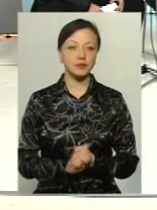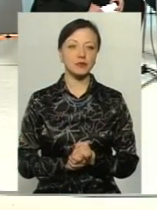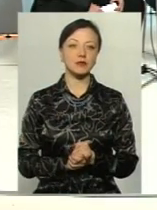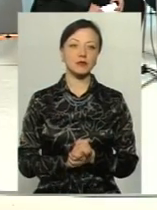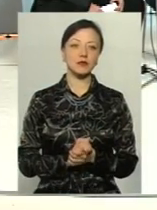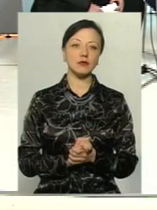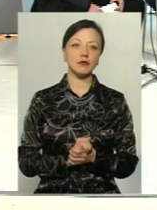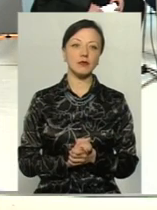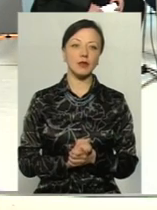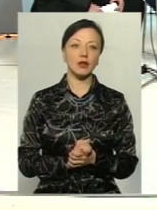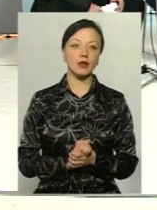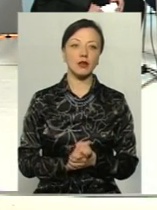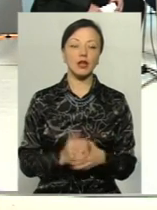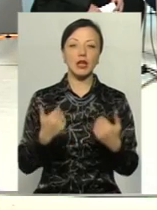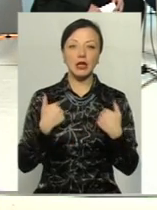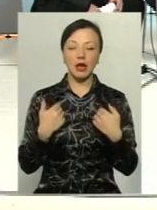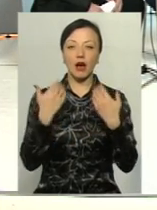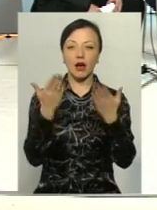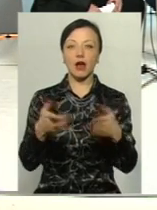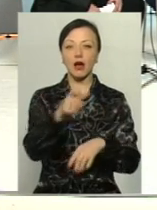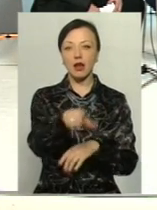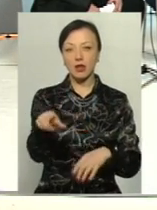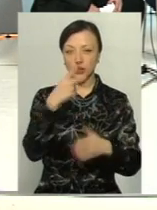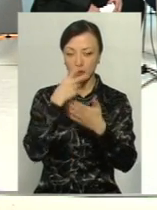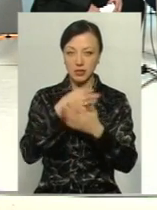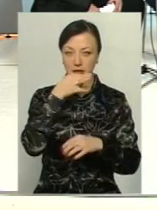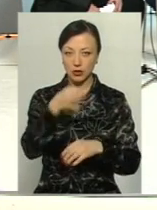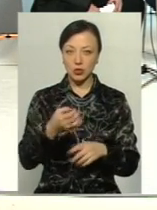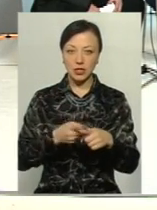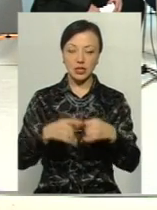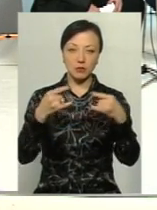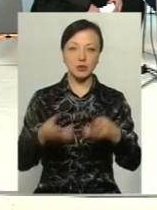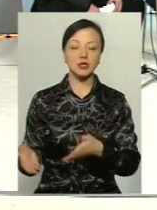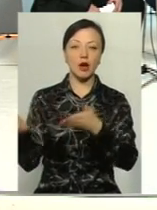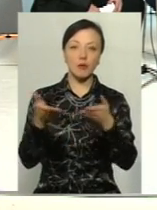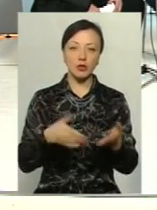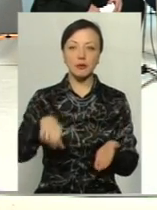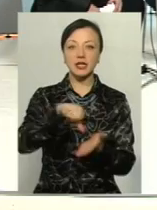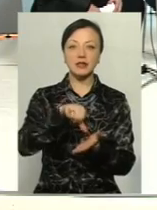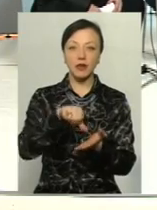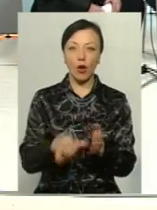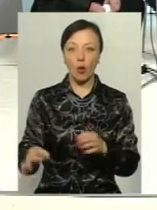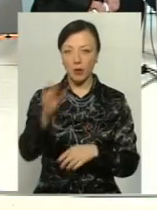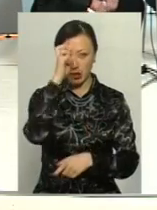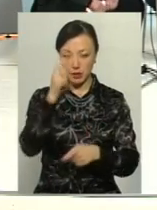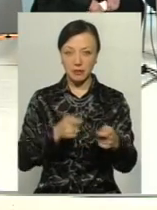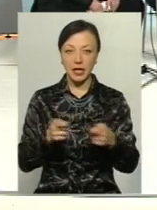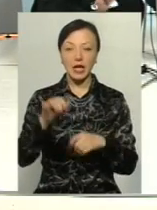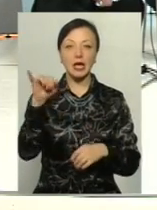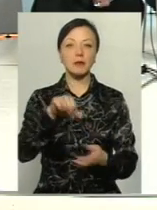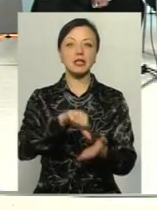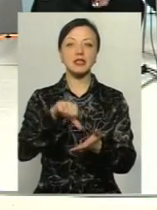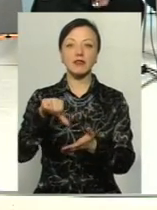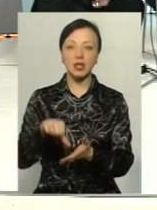я глядачам скажу, що до цієї студії ми запрошували і представників облдержадміністрації, і